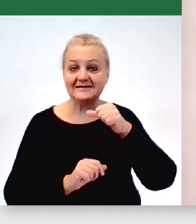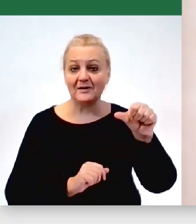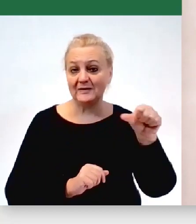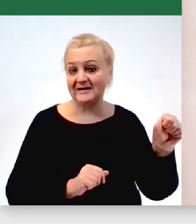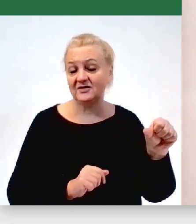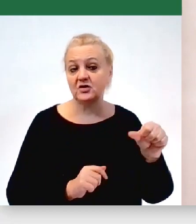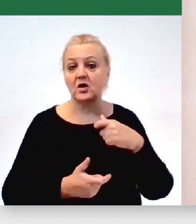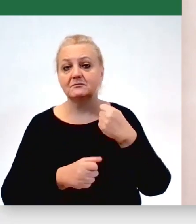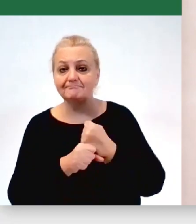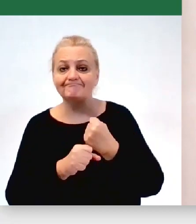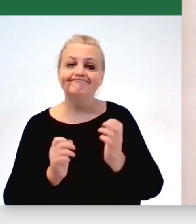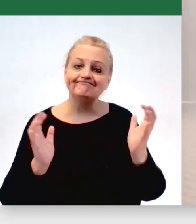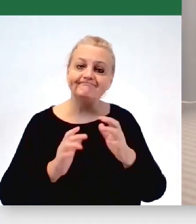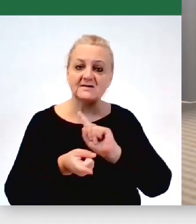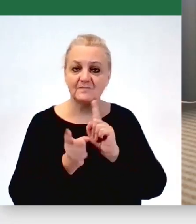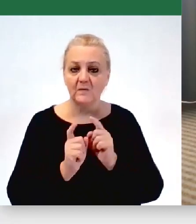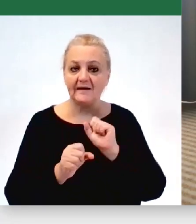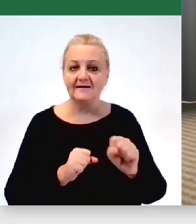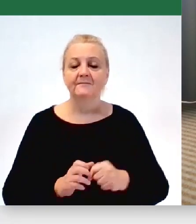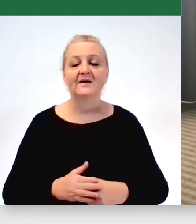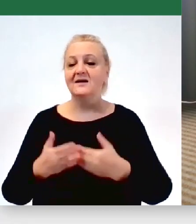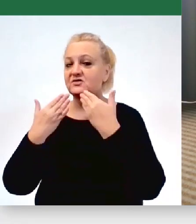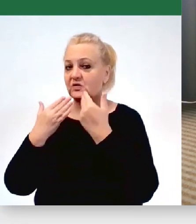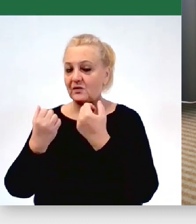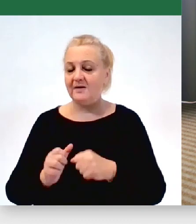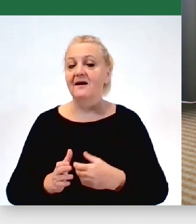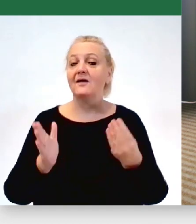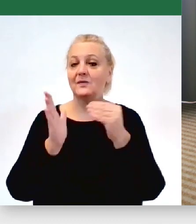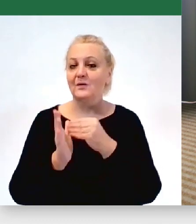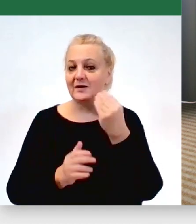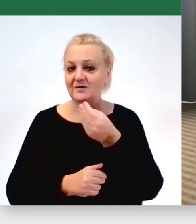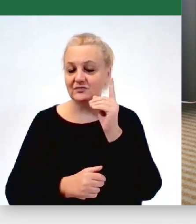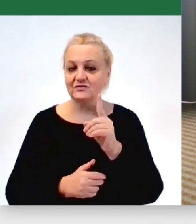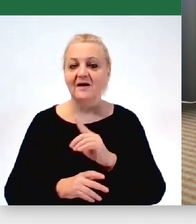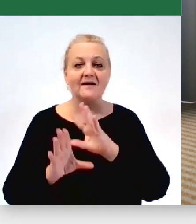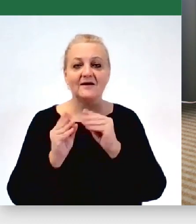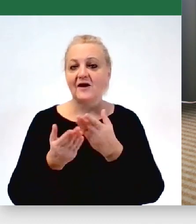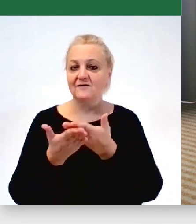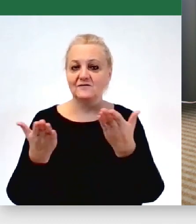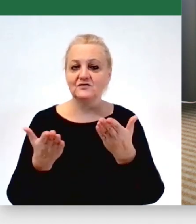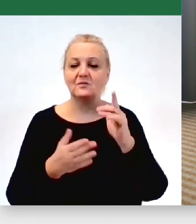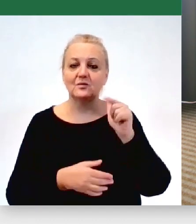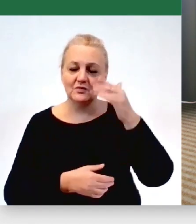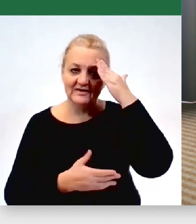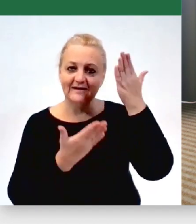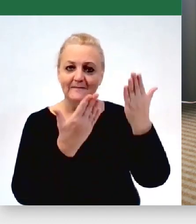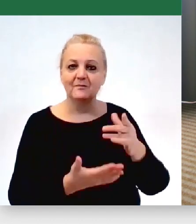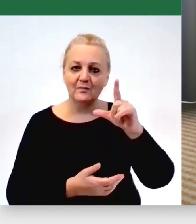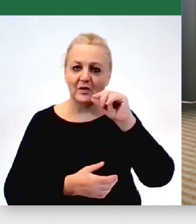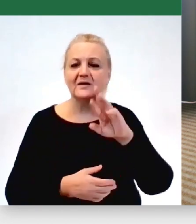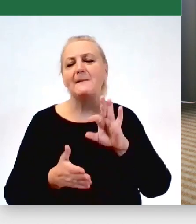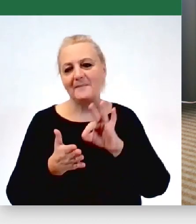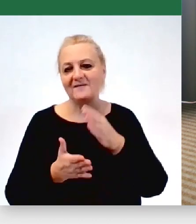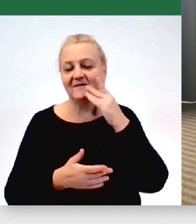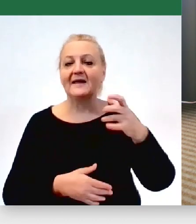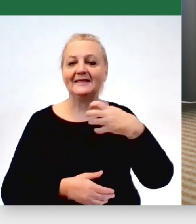roboczo się spotykają. Dziękuję bardzo. tylko dodam, bo nie wszyscy muszą znać Piotra, chociaż pewno wiele osób zna. Piotr